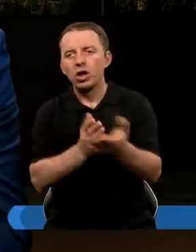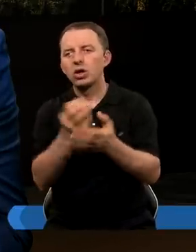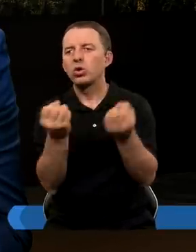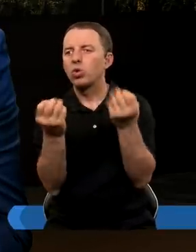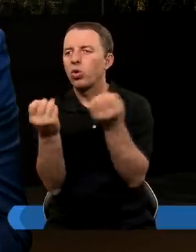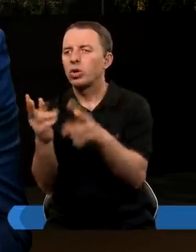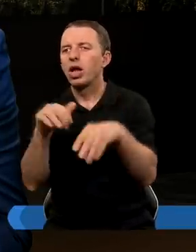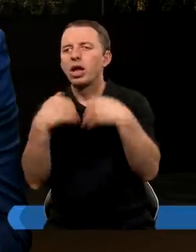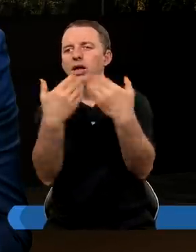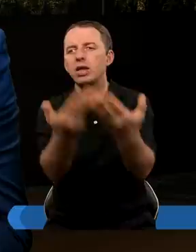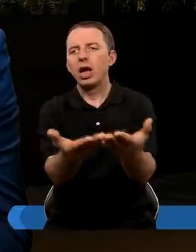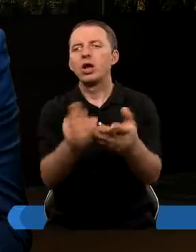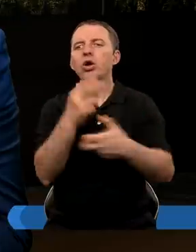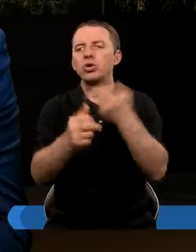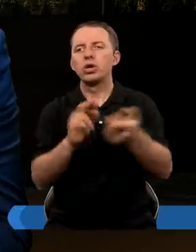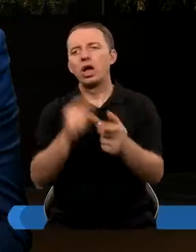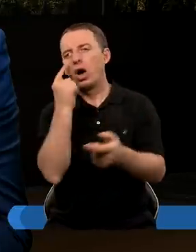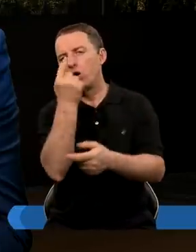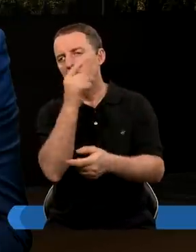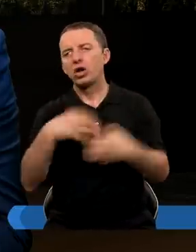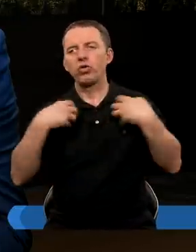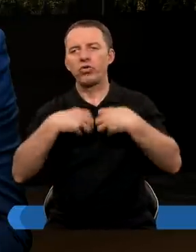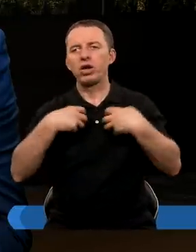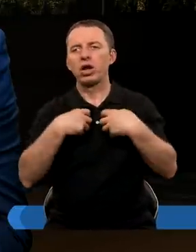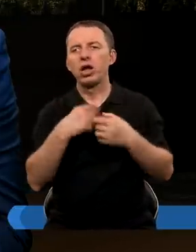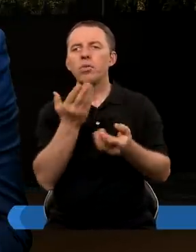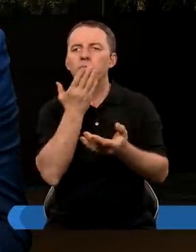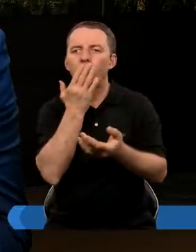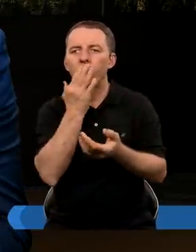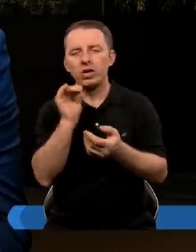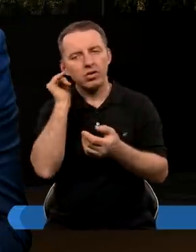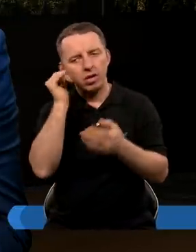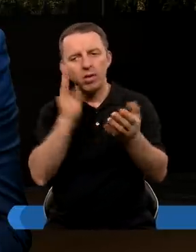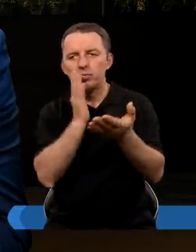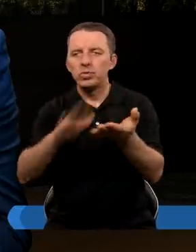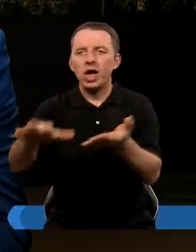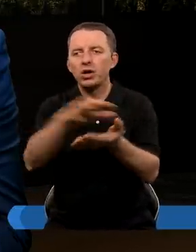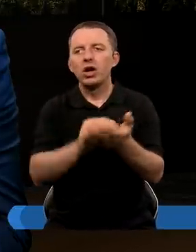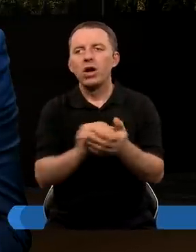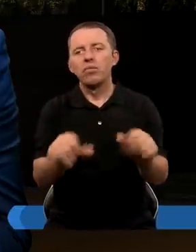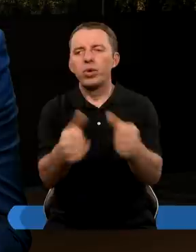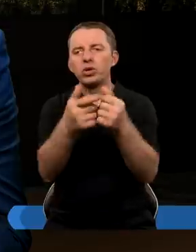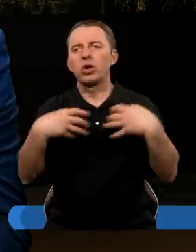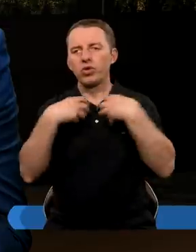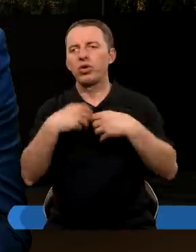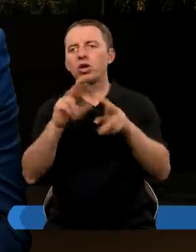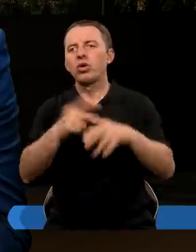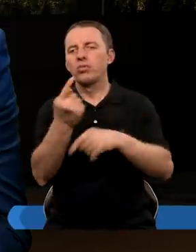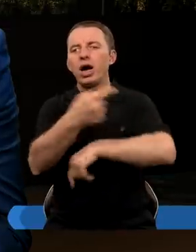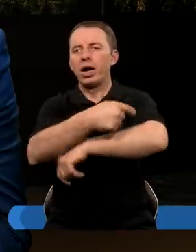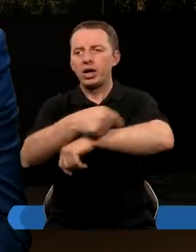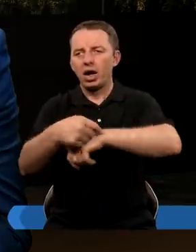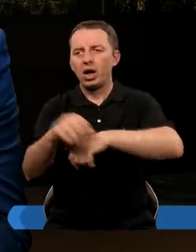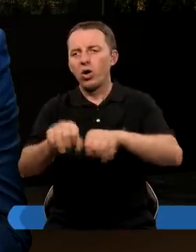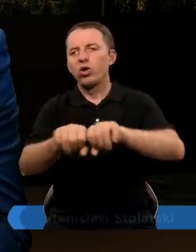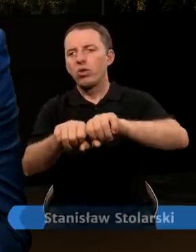przez cuda, które dano mu czynić na oczach zwierzęcia. Namawiając mieszkańców ziemi, by postawili posąg zwierzęciu, który ma